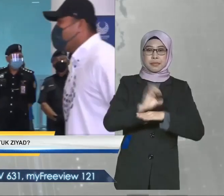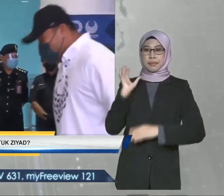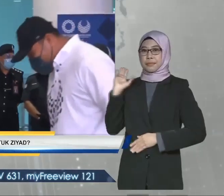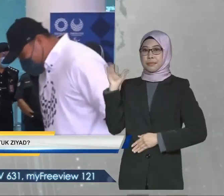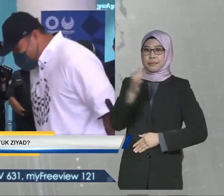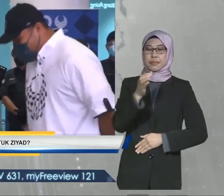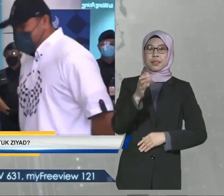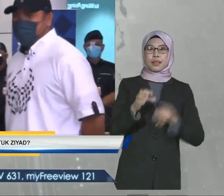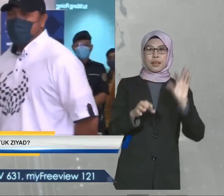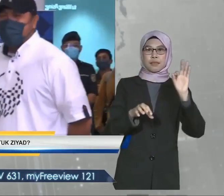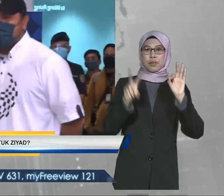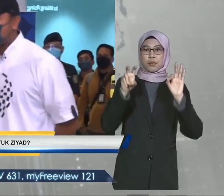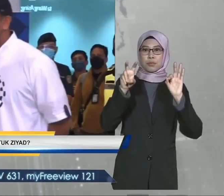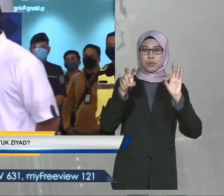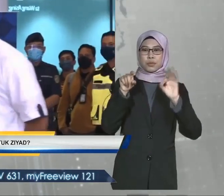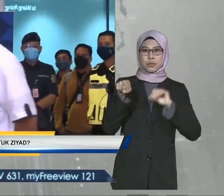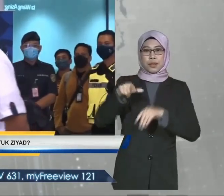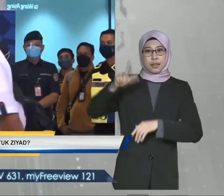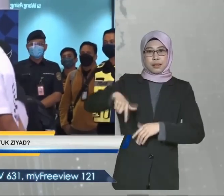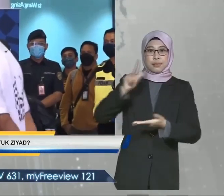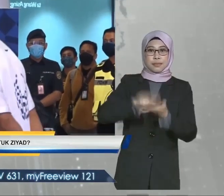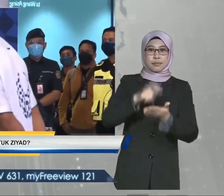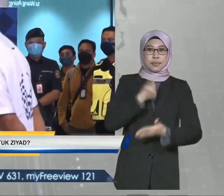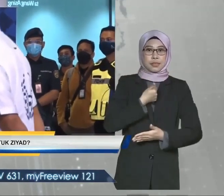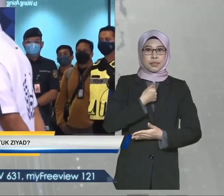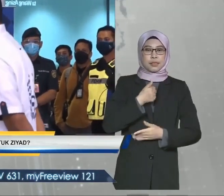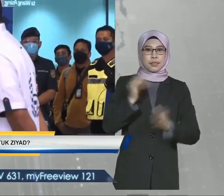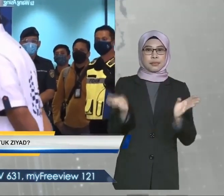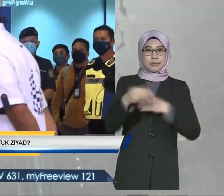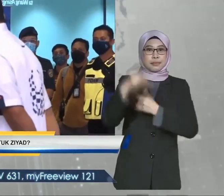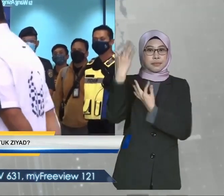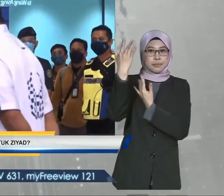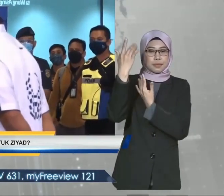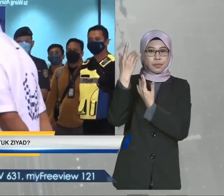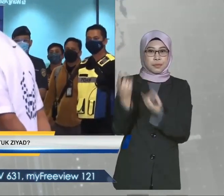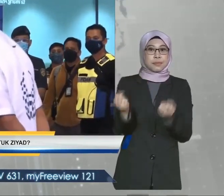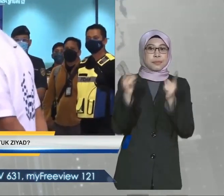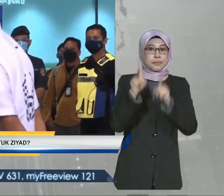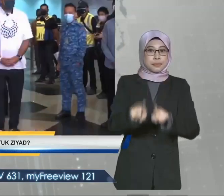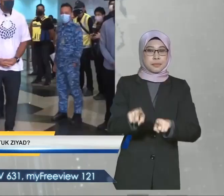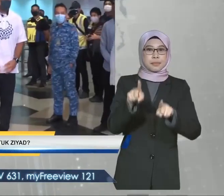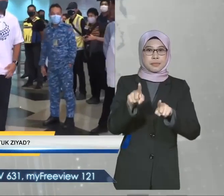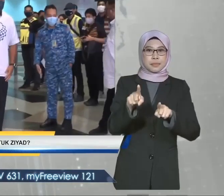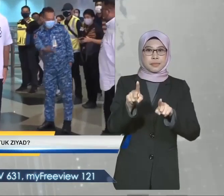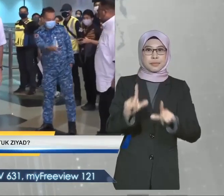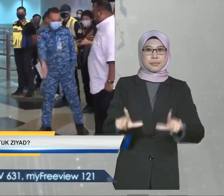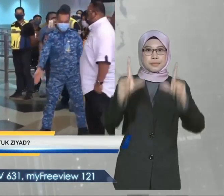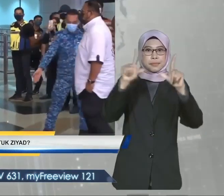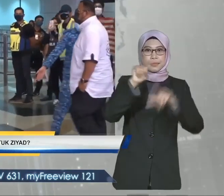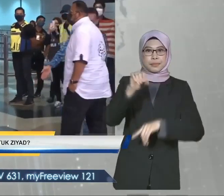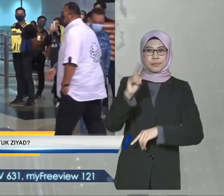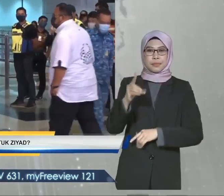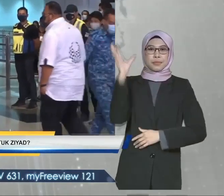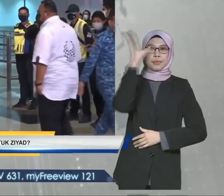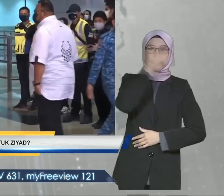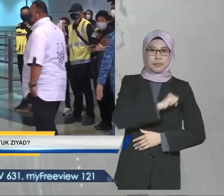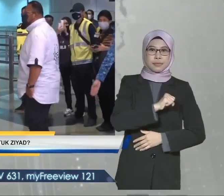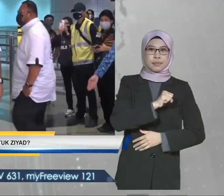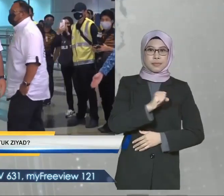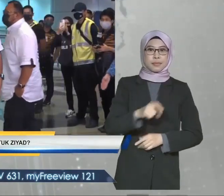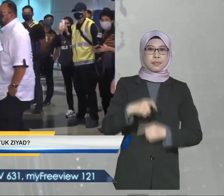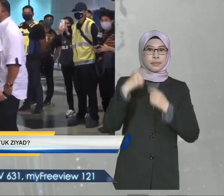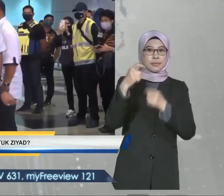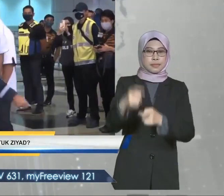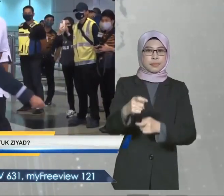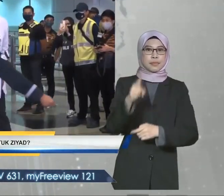lelaki F20 selepas didakwa lewat melapor diri di bilik menunggu. Insiden di Stadium Olimpik Tokyo itu menyaksikan Ziyad terlepas ganjaran